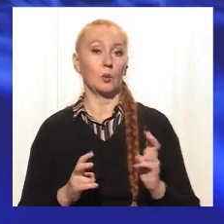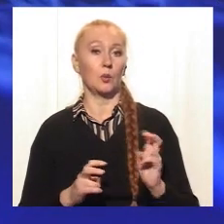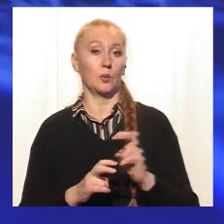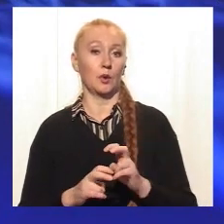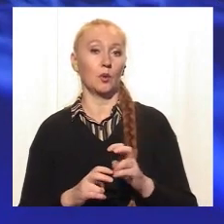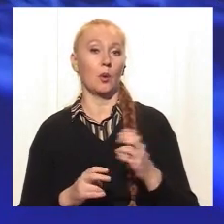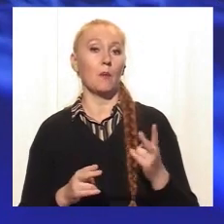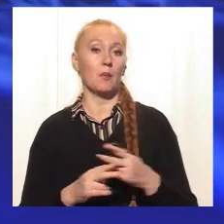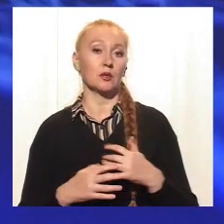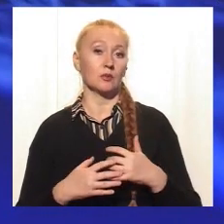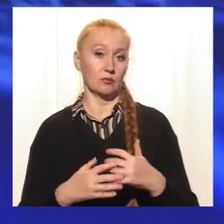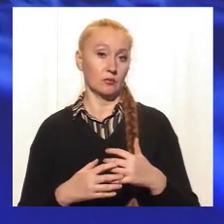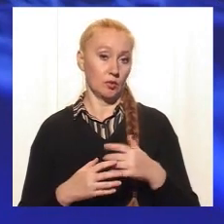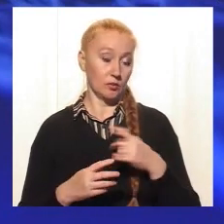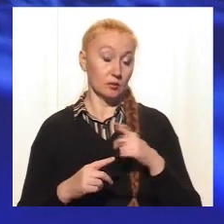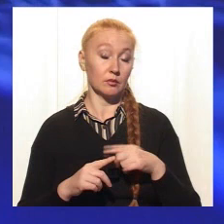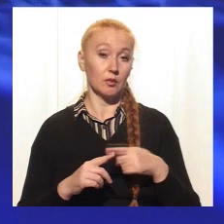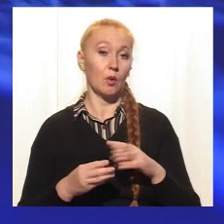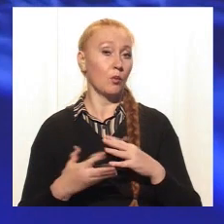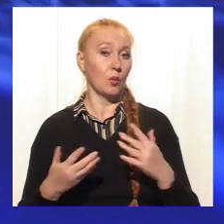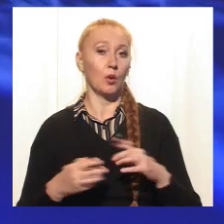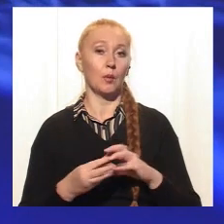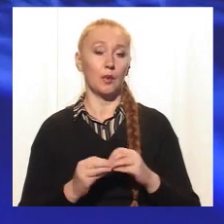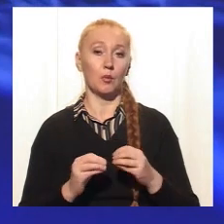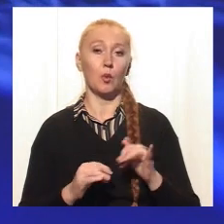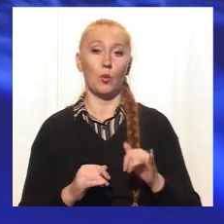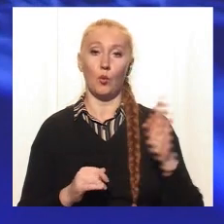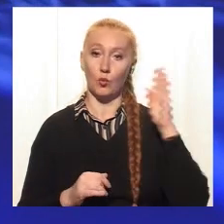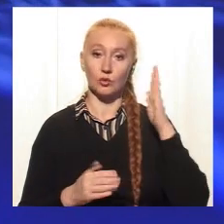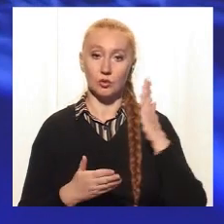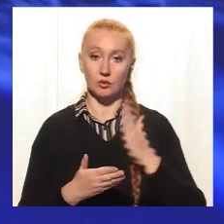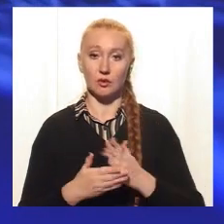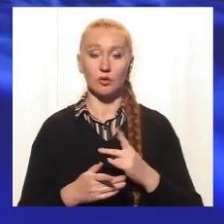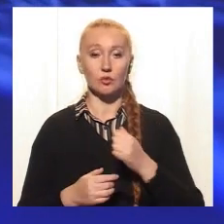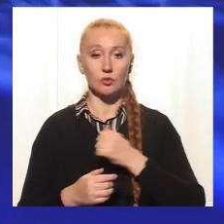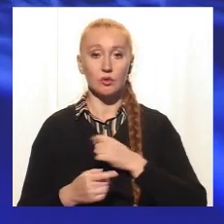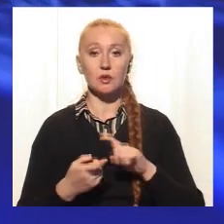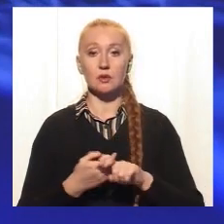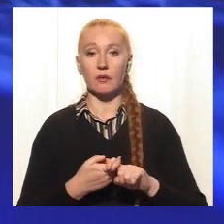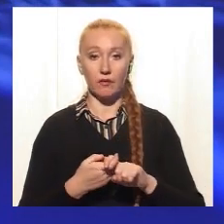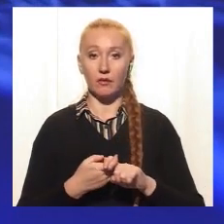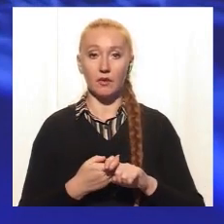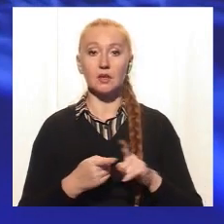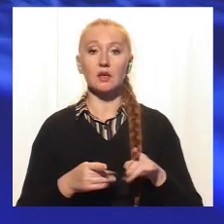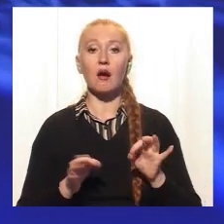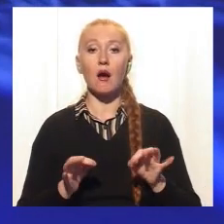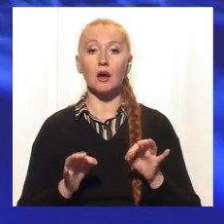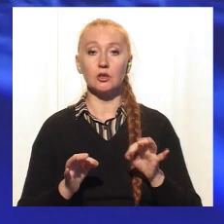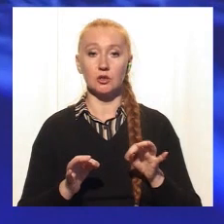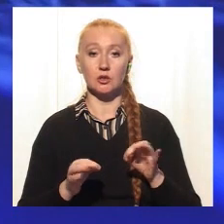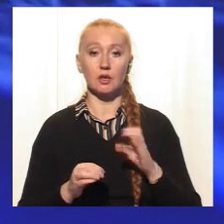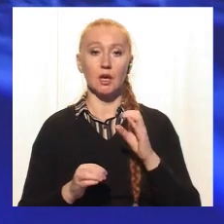приходять к нам з бесплодію. Зараз дуже багато проблем у мужчин, к сожалению, именно связаними з качеством